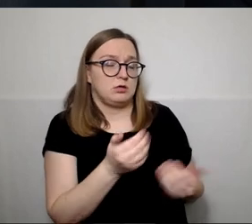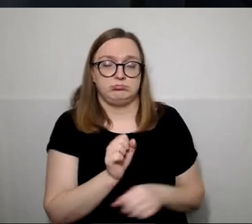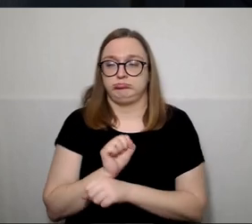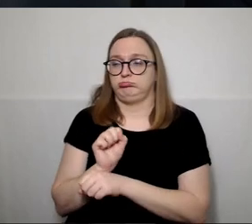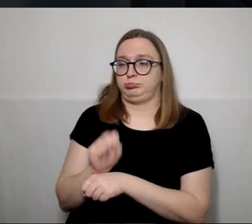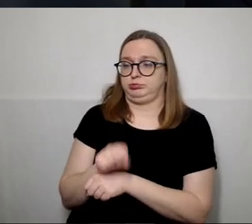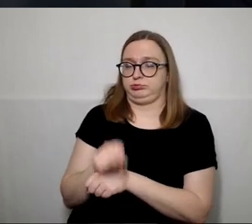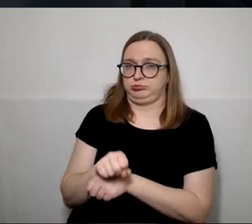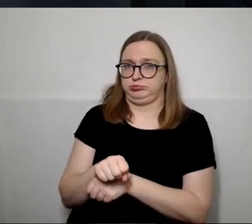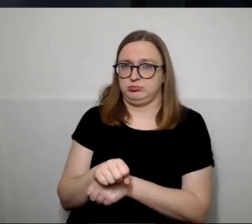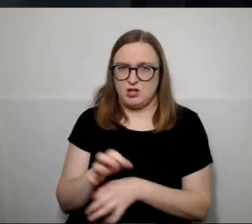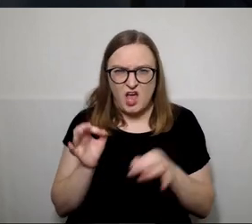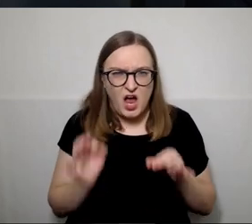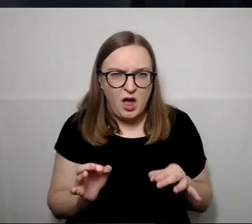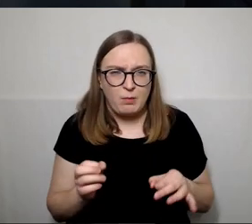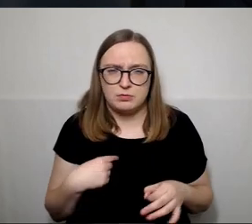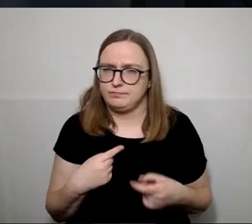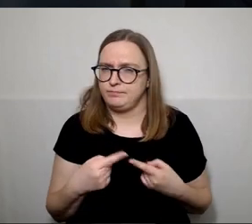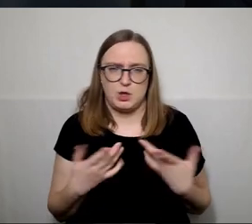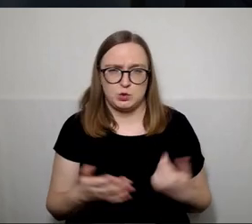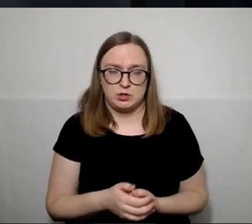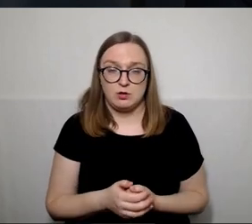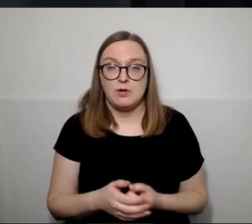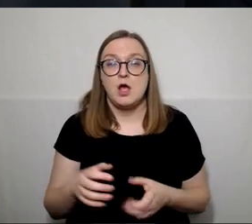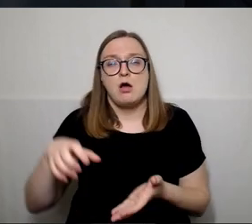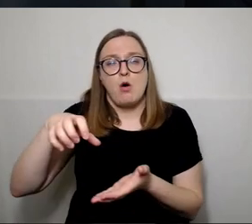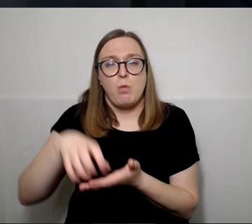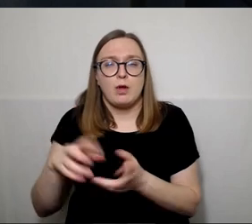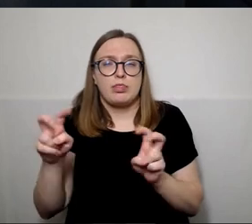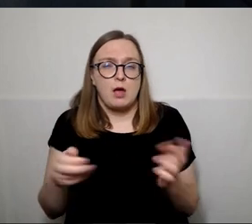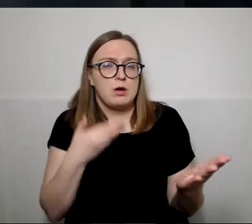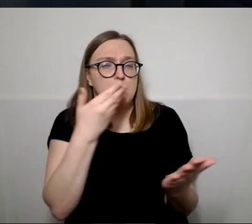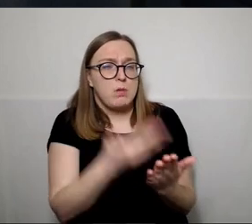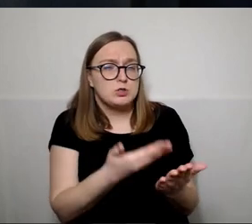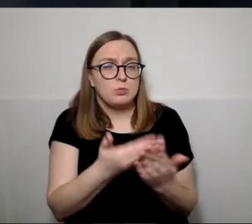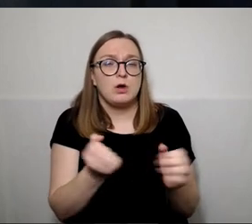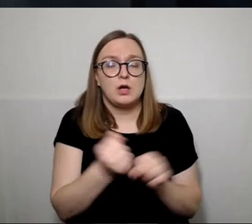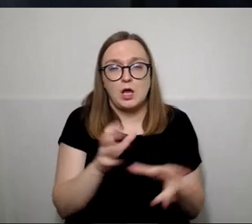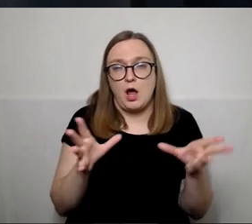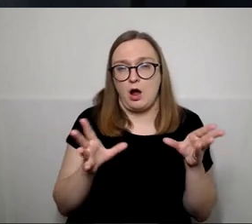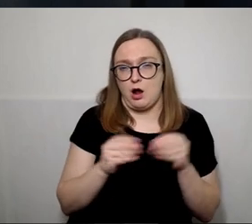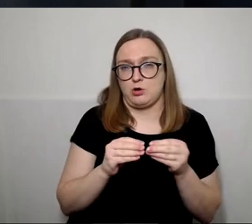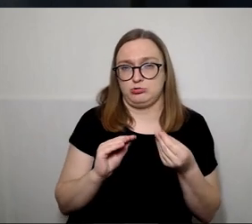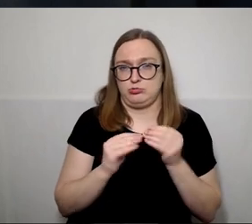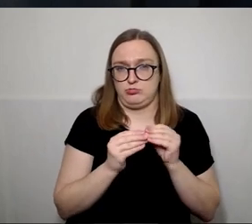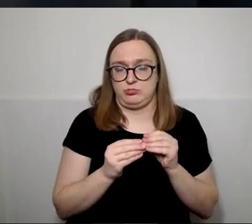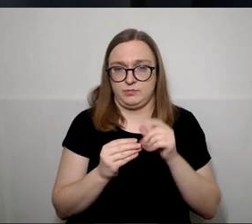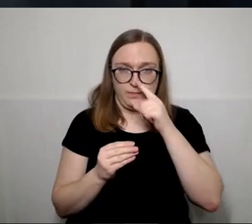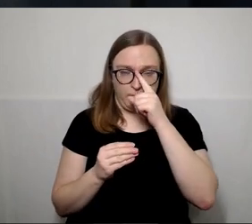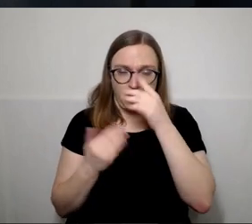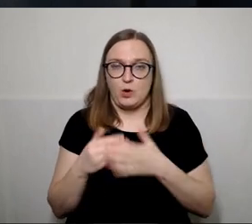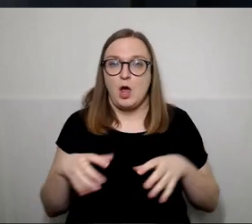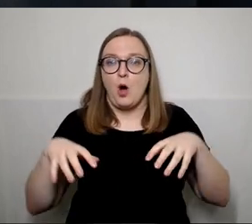elgiamis. Vis tik tai turėtų ir opozicijas klausimą turėtų būti sprendžiami kartu su gyventojais. Kadangi opozicija tai yra